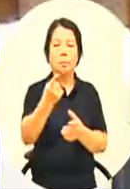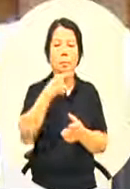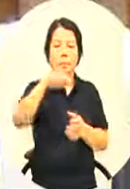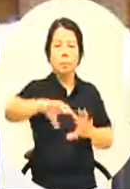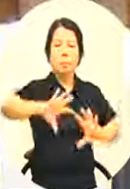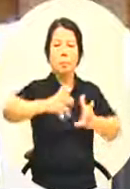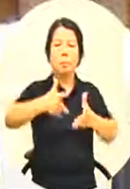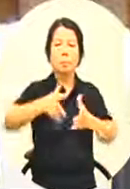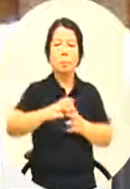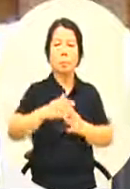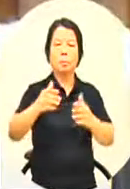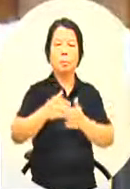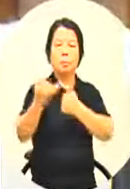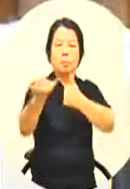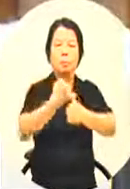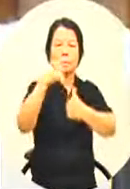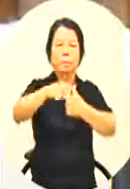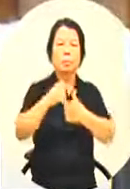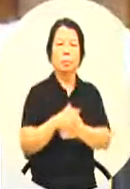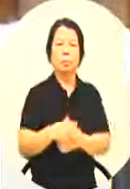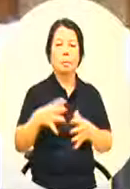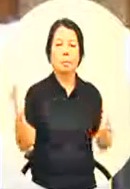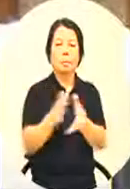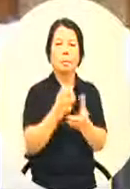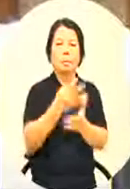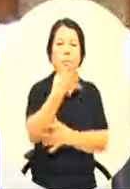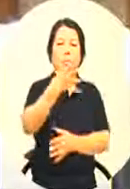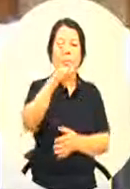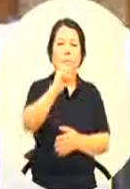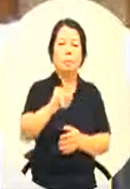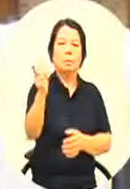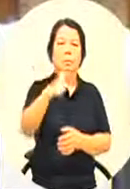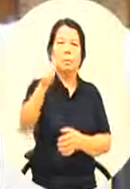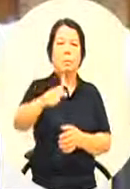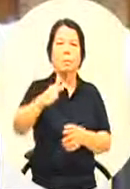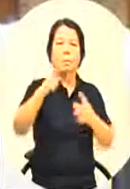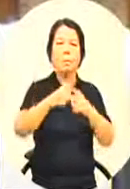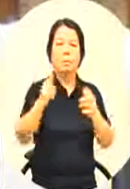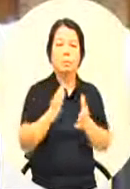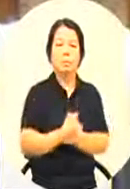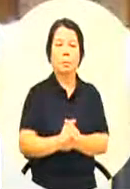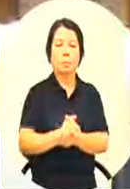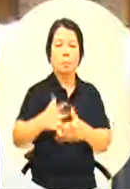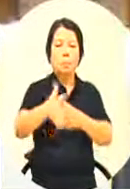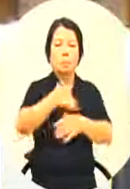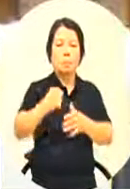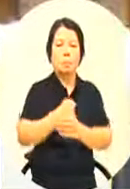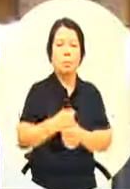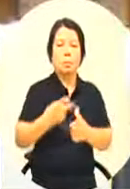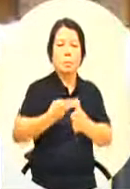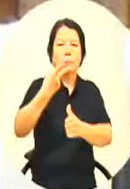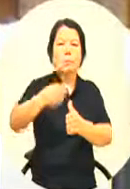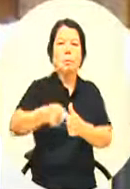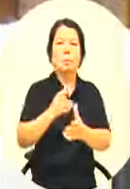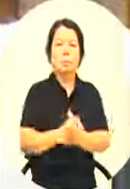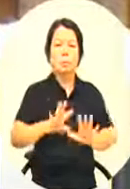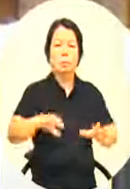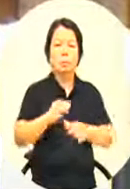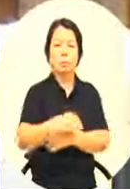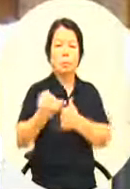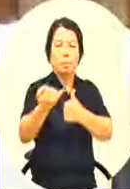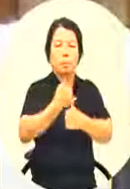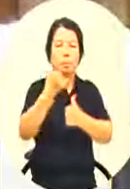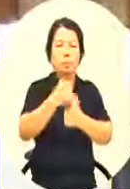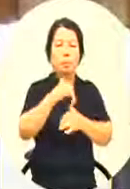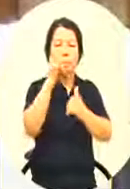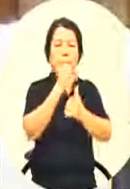国家的新住民总共有四万六千人全国排名第二这些新住民所生的